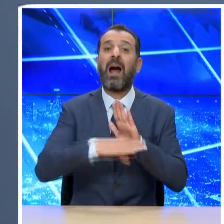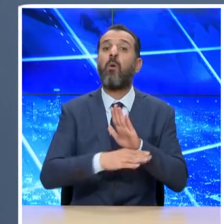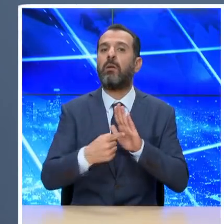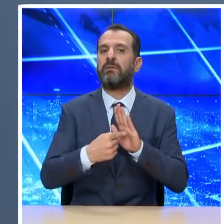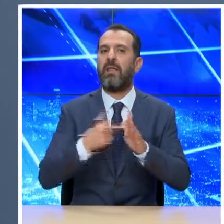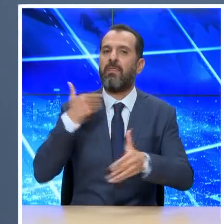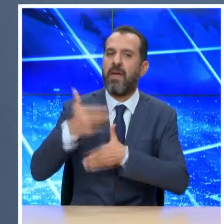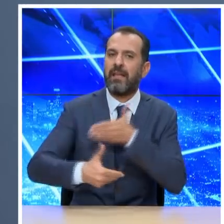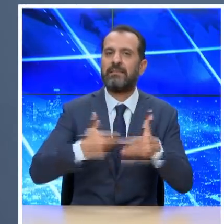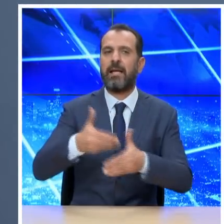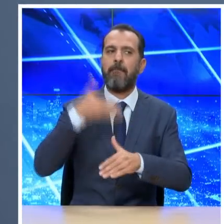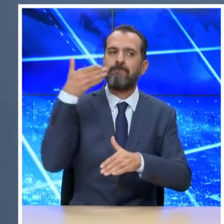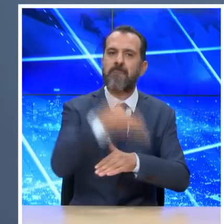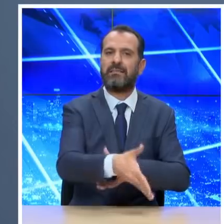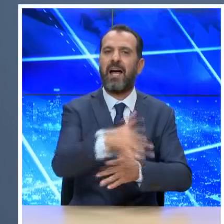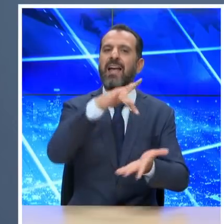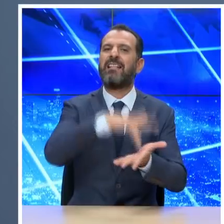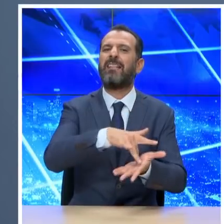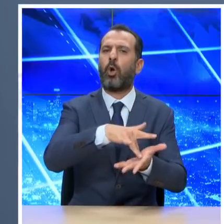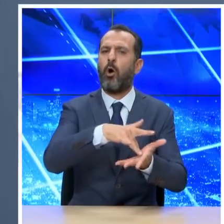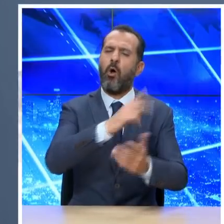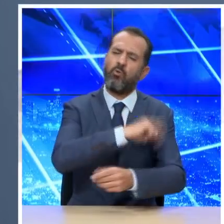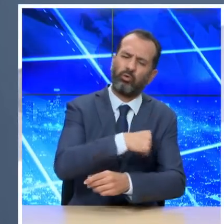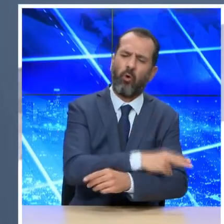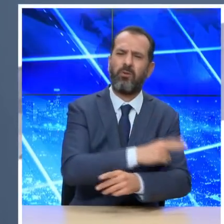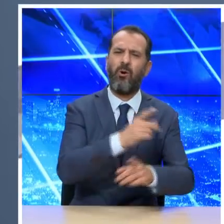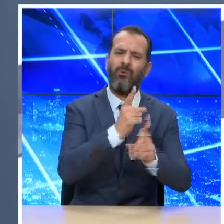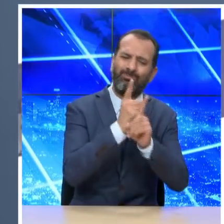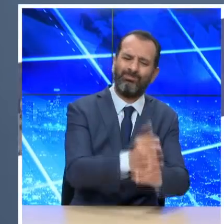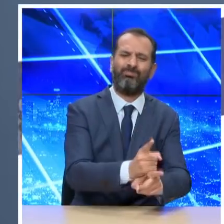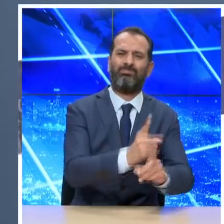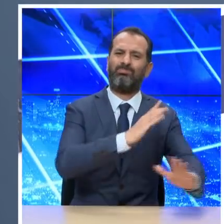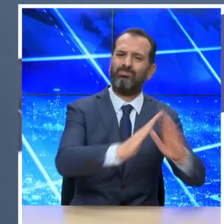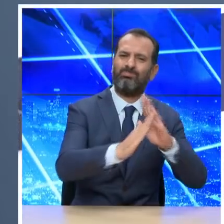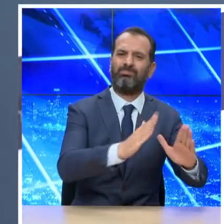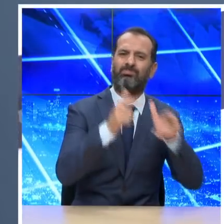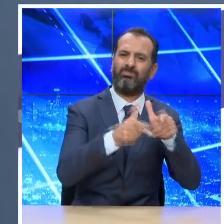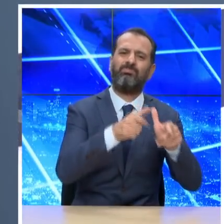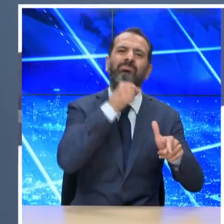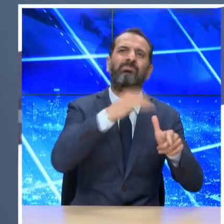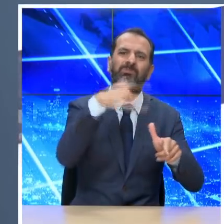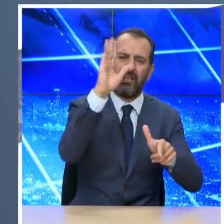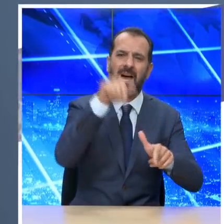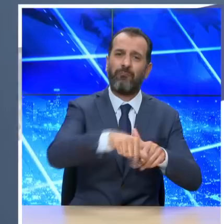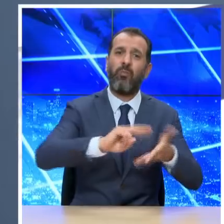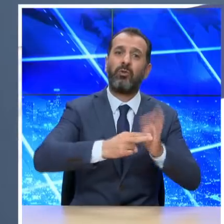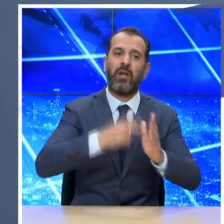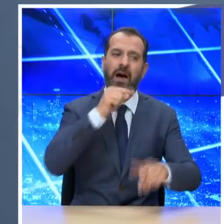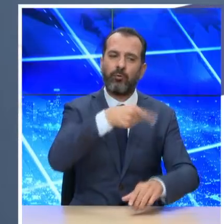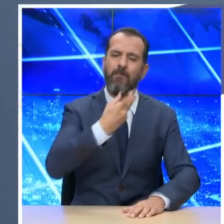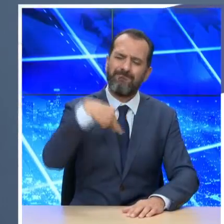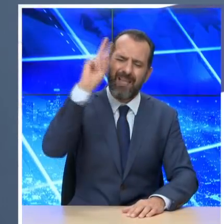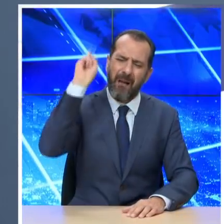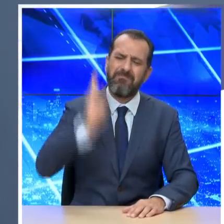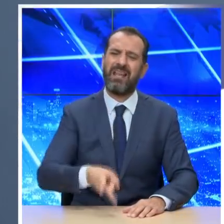πρωτοκόλλων στα κέντρα φροντίδας ηλικιωμένων. Γιατί είναι χρέος μας να προστατεύσουμε τους συμπολίτες μας που κινδυνεύουν περισσότερο από την Όσο. Στη